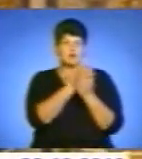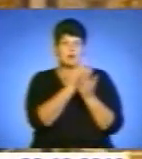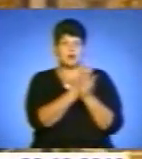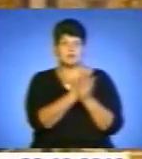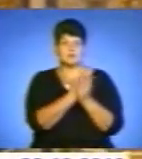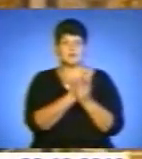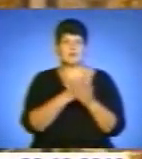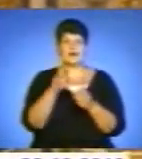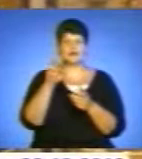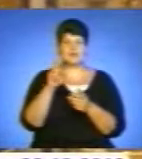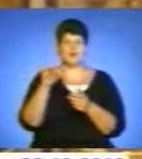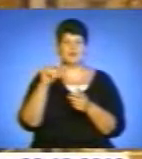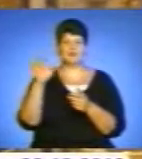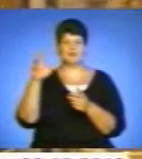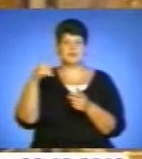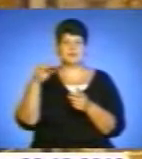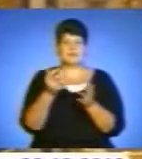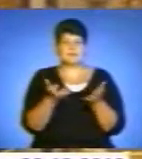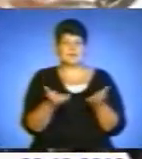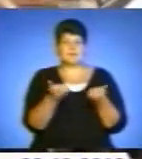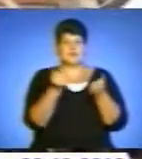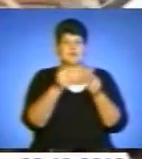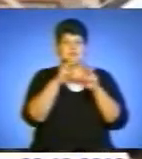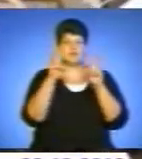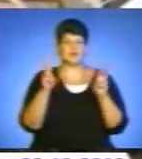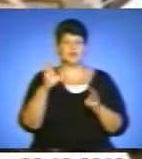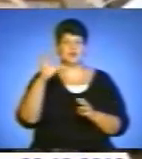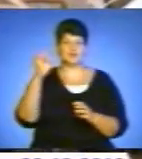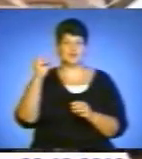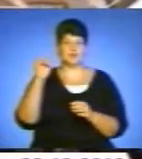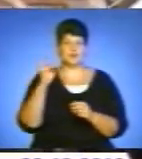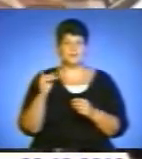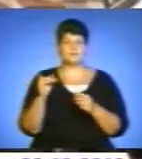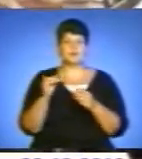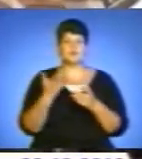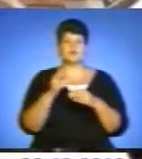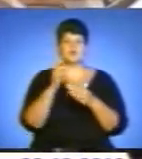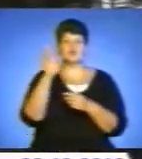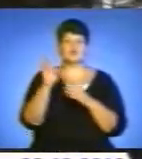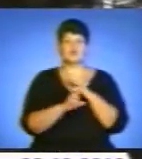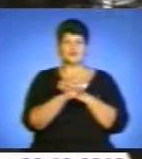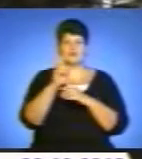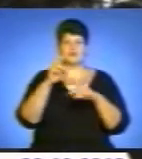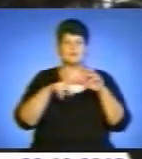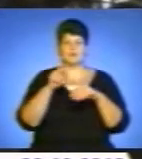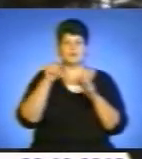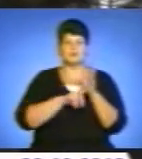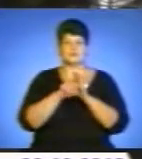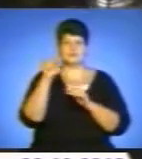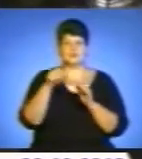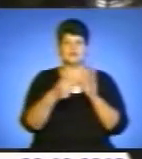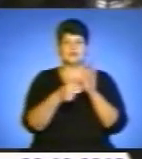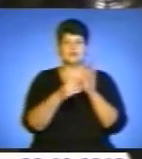власне, Ярослав Мудрий, тримаючи Святою Софію. Будівництво корпусу університету та собору у Римі розпочалось у 1967